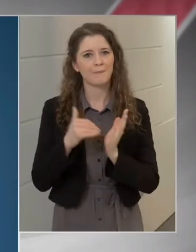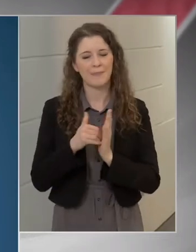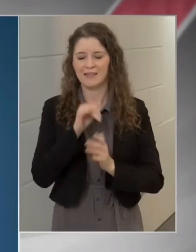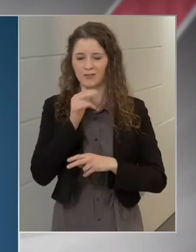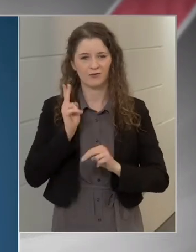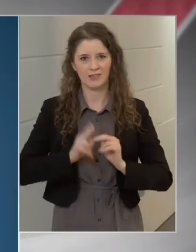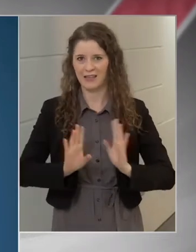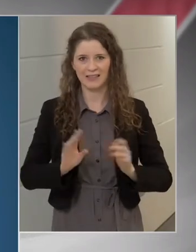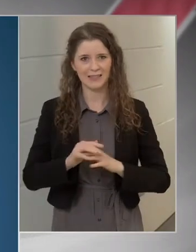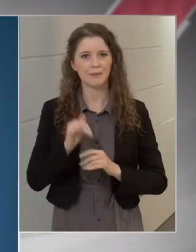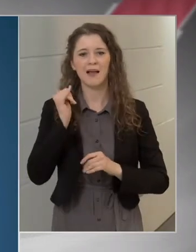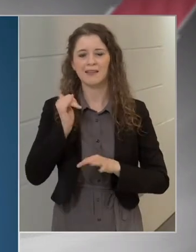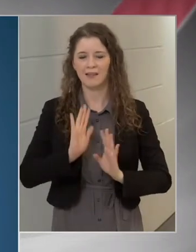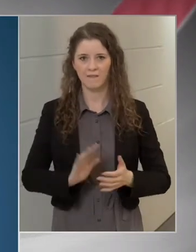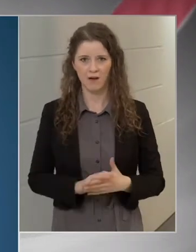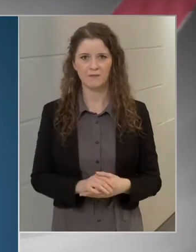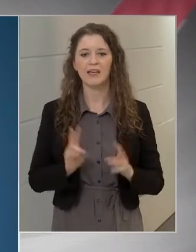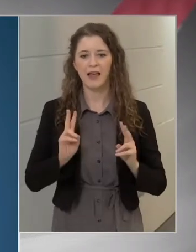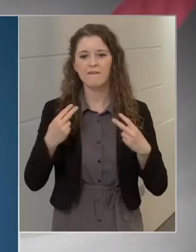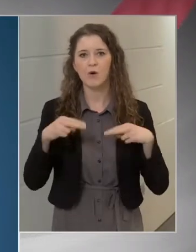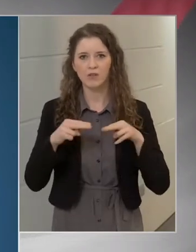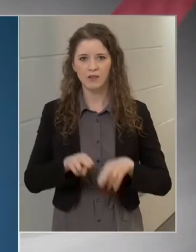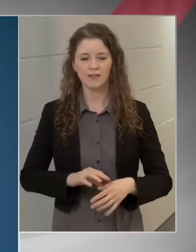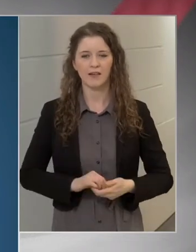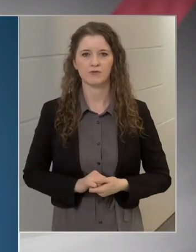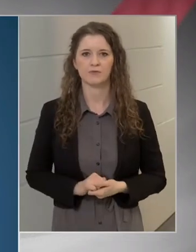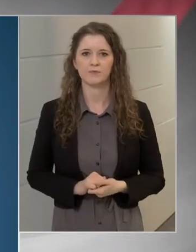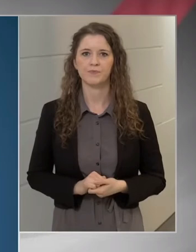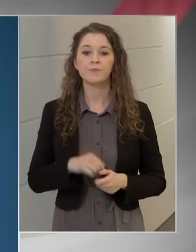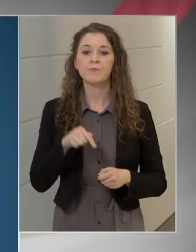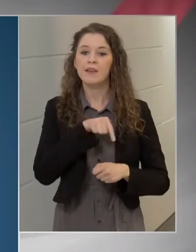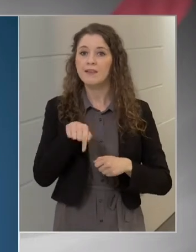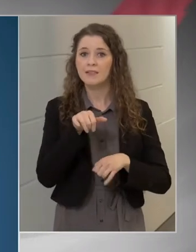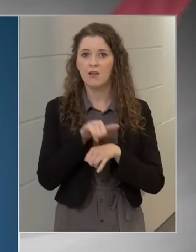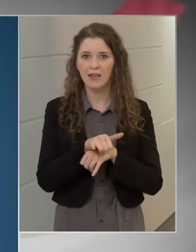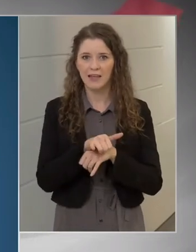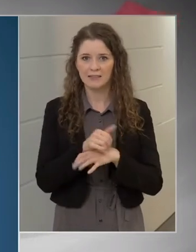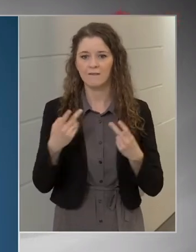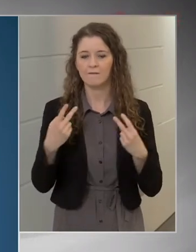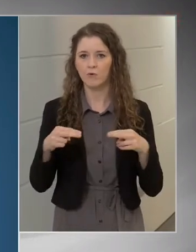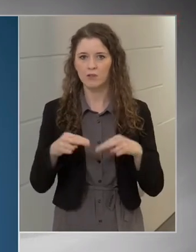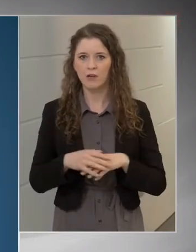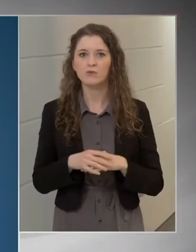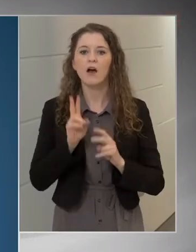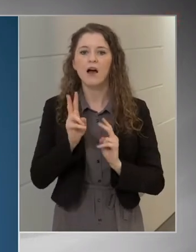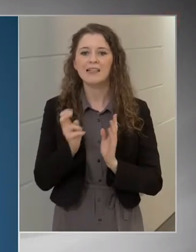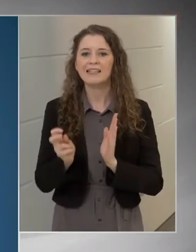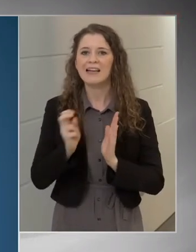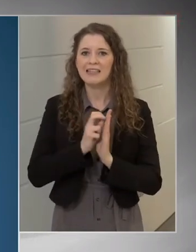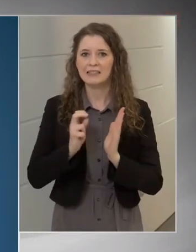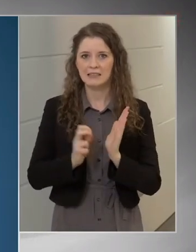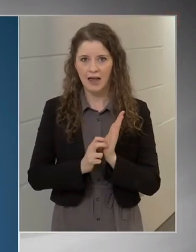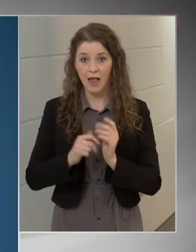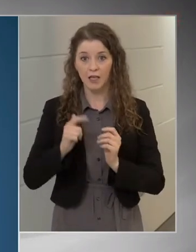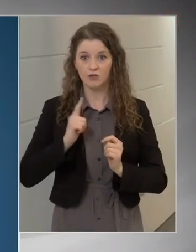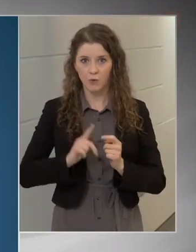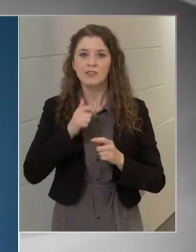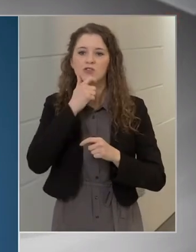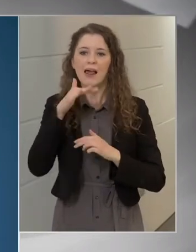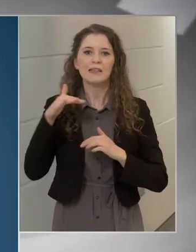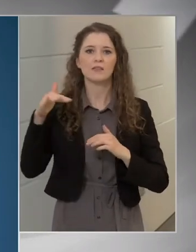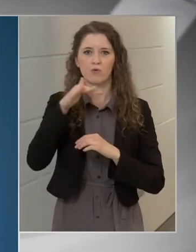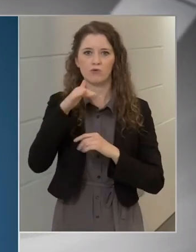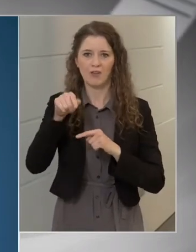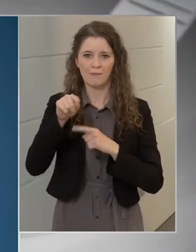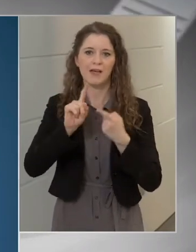véget, megyünk tovább. Ezen a héten folytatjuk a regisztrált legidősebbek oltását, ugyanígy